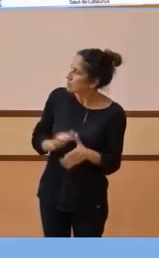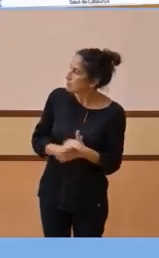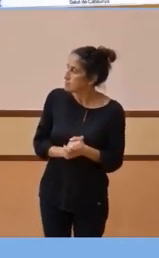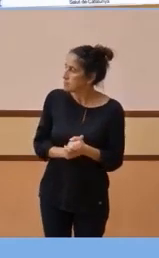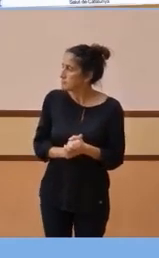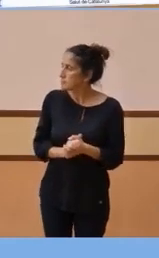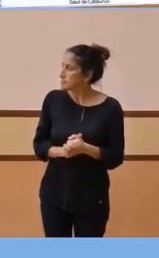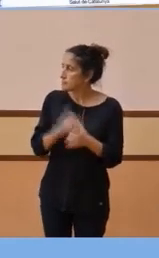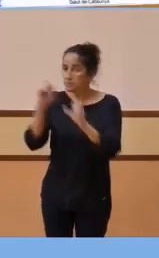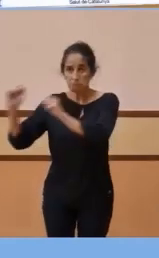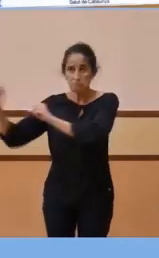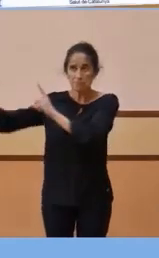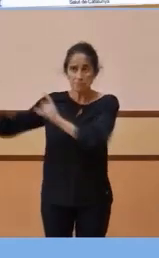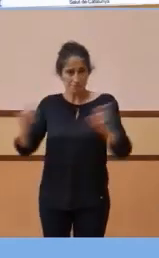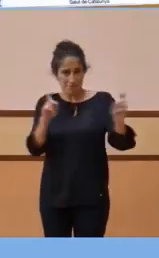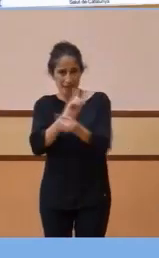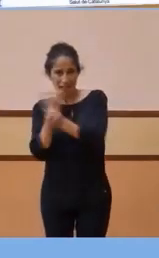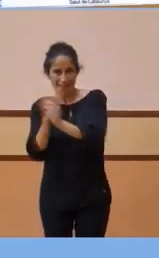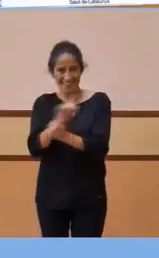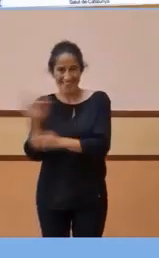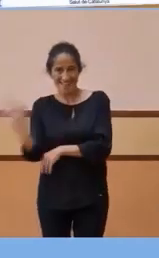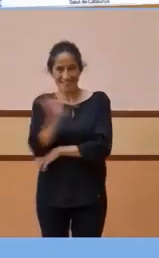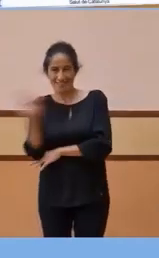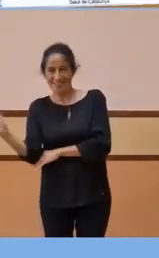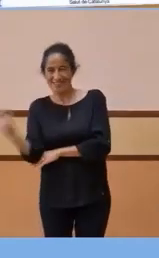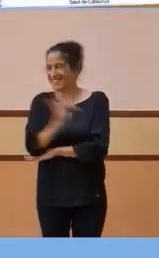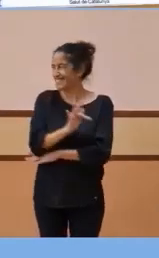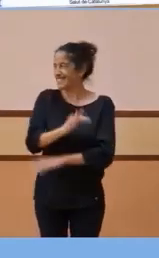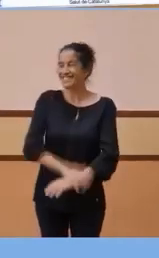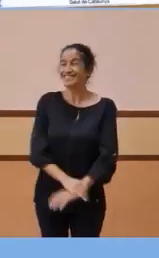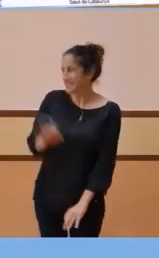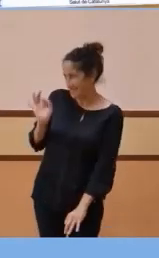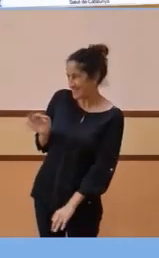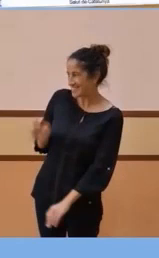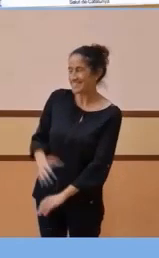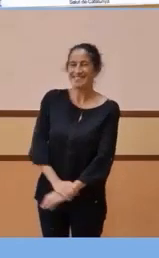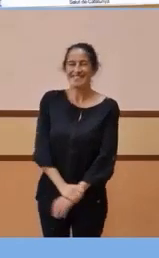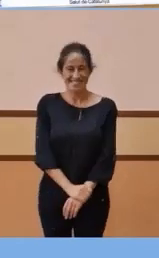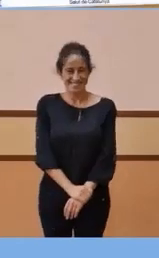Estem canviant els dos, crec, ara. Sí, espera, canvia... Sí, sí.